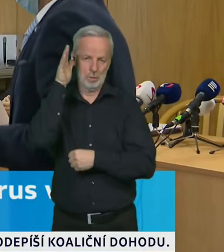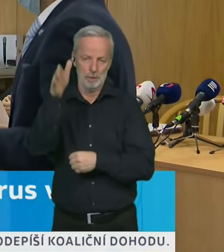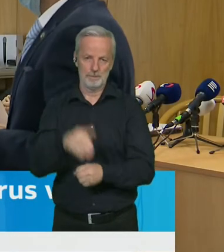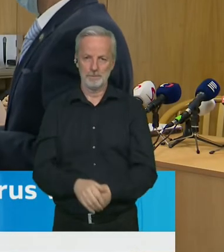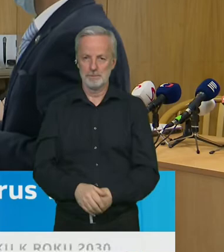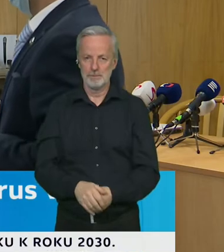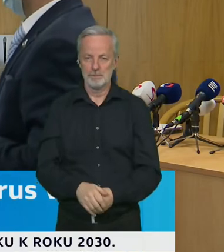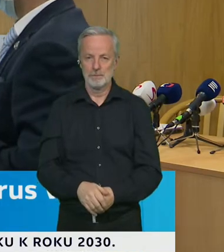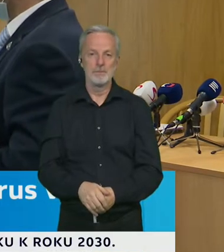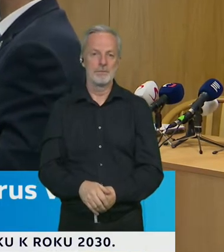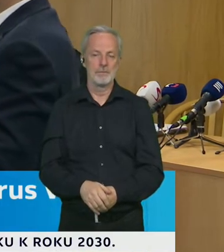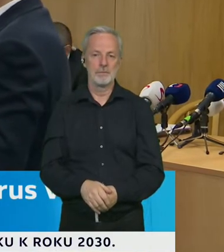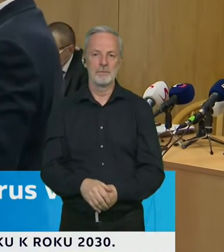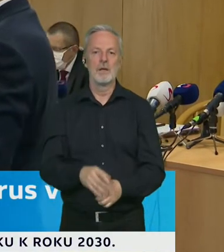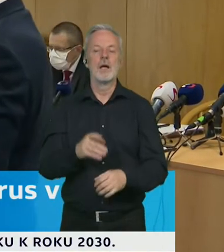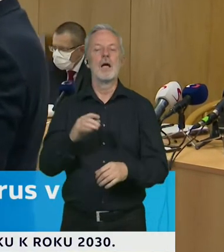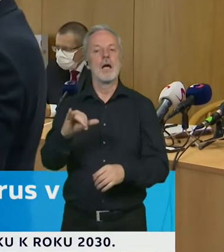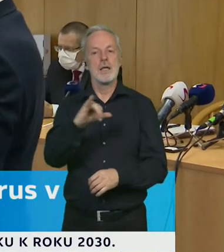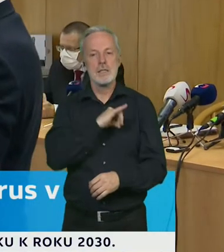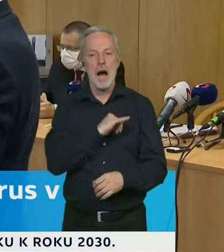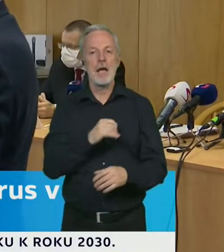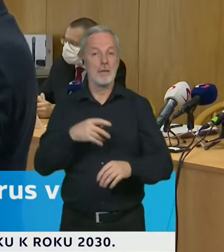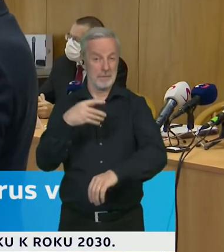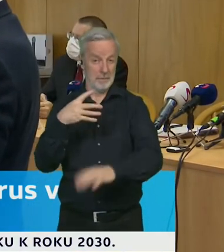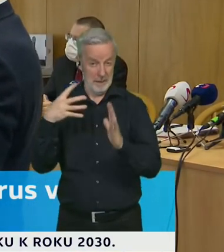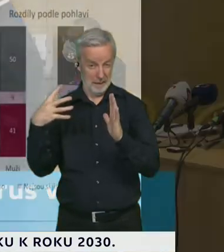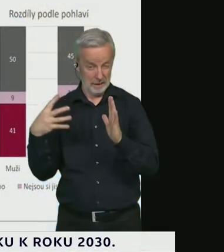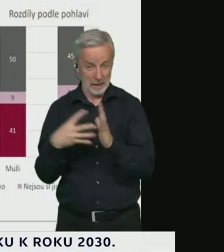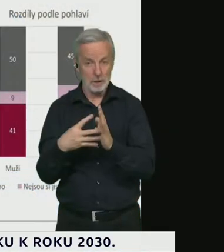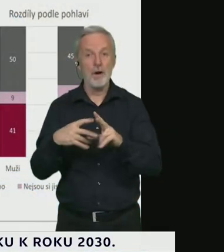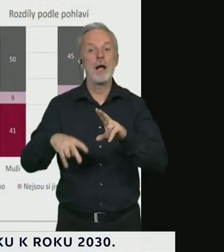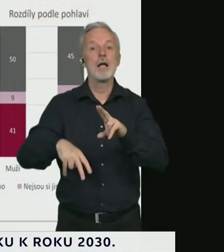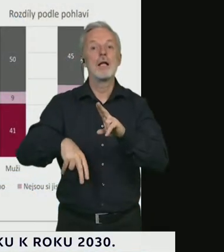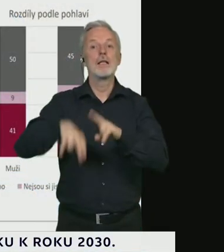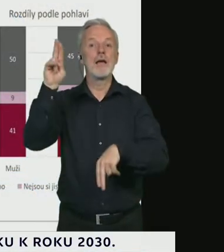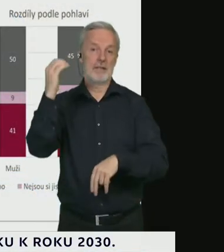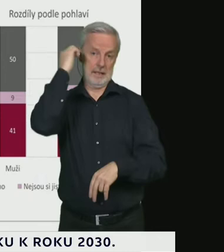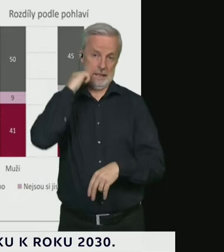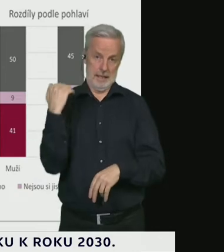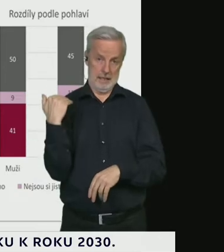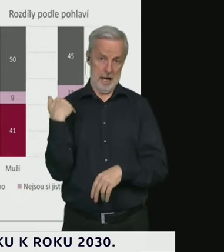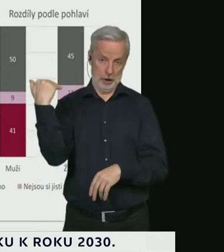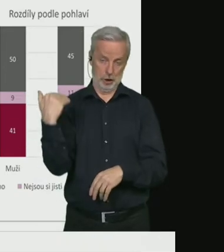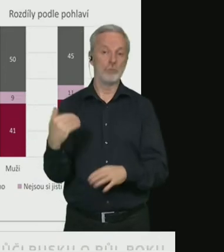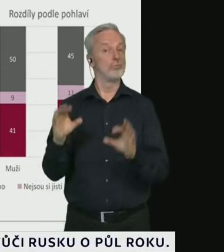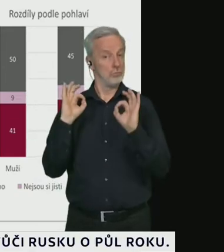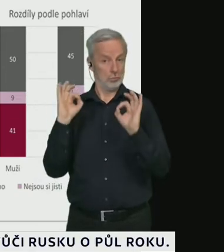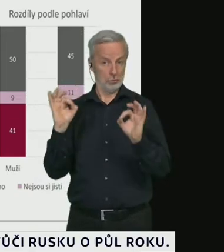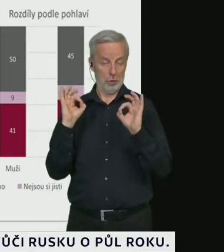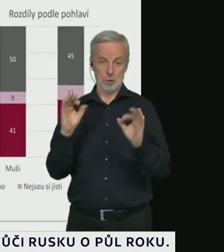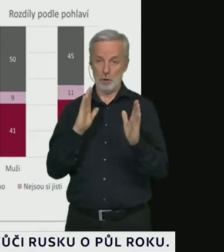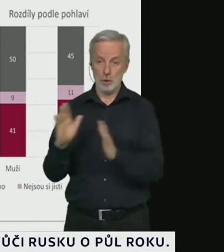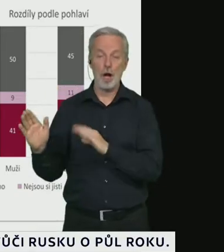Zájem o testování opět je nejvyšší v té kategorii starších osob, což je opravdu dobře, a všichni seniori,